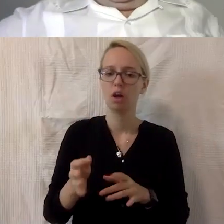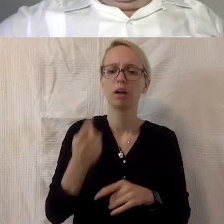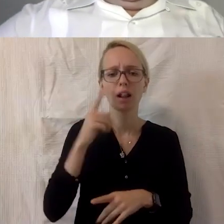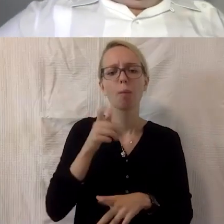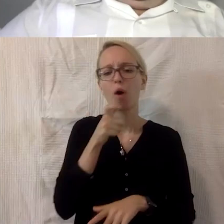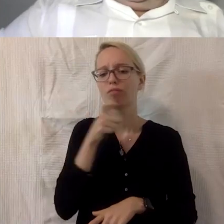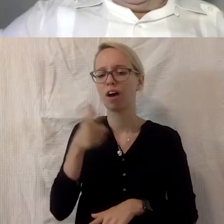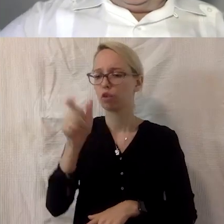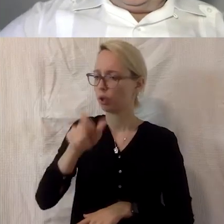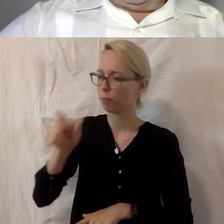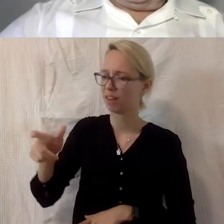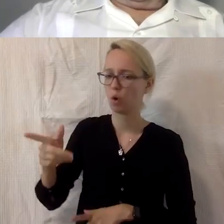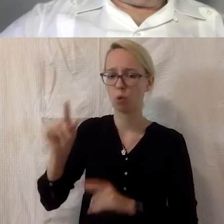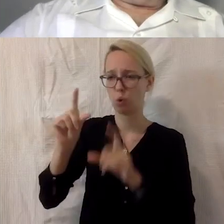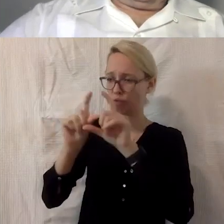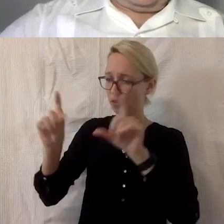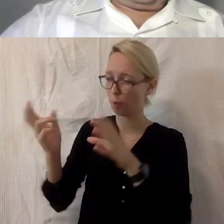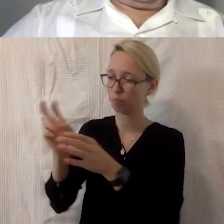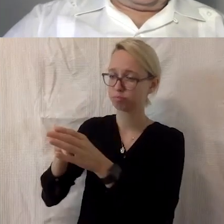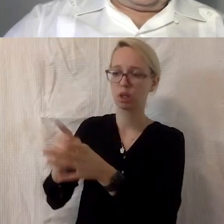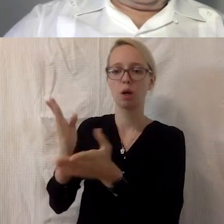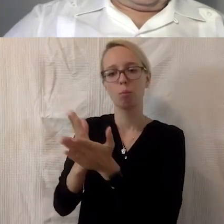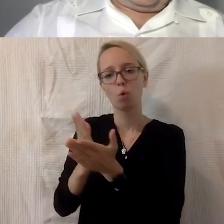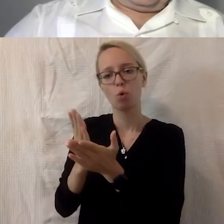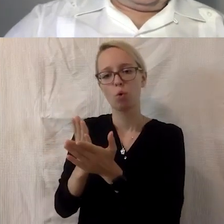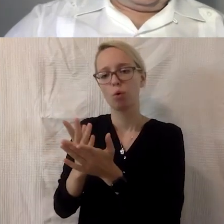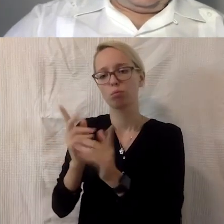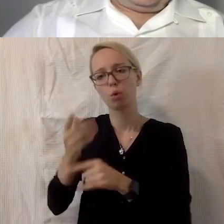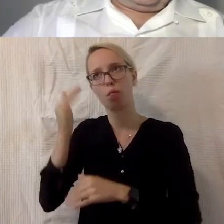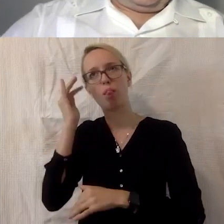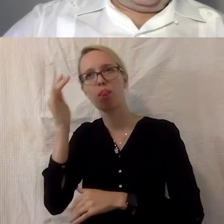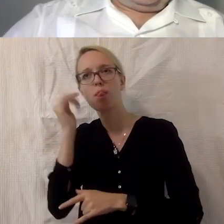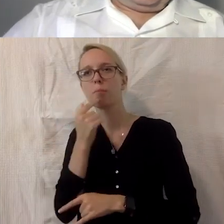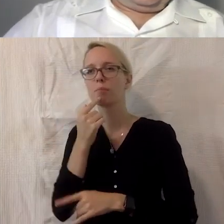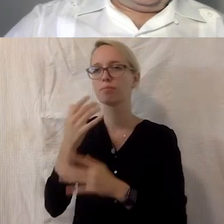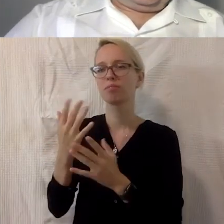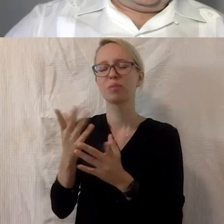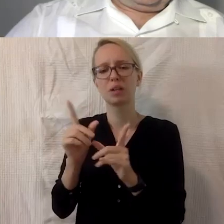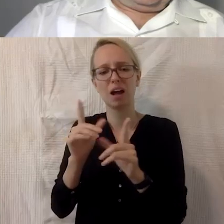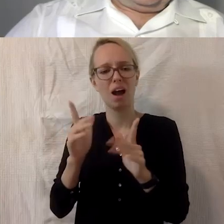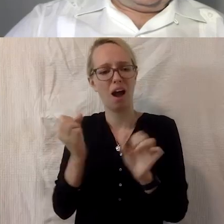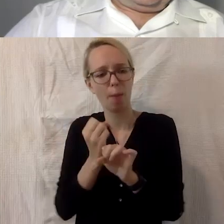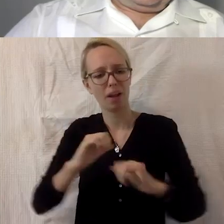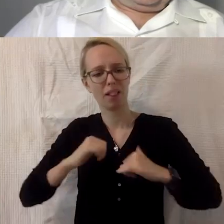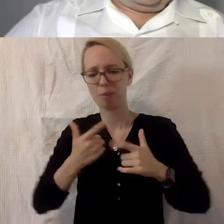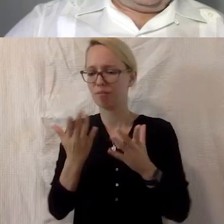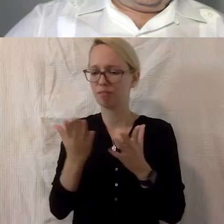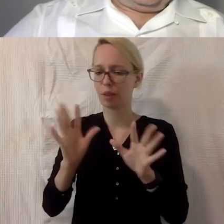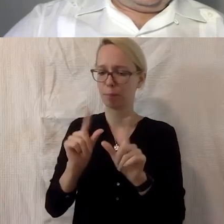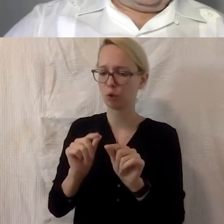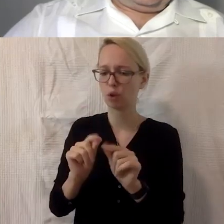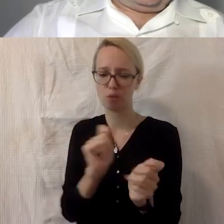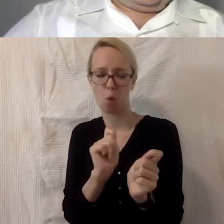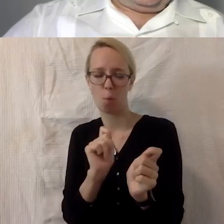verantwortlichen aus Unternehmen ran muss, sich darüber Gedanken zu machen, was heißt es eigentlich wirklich auch im Arbeitsleben vielleicht auch ein Stück weit anders zu